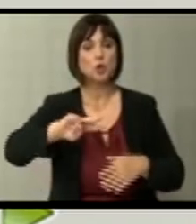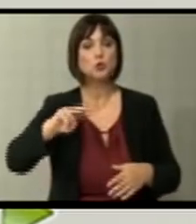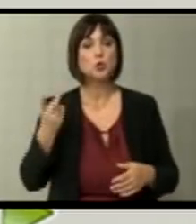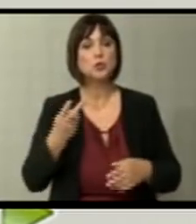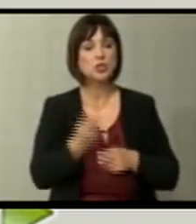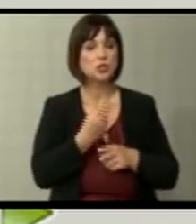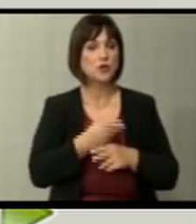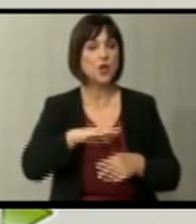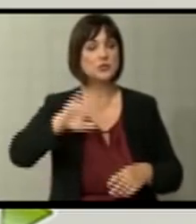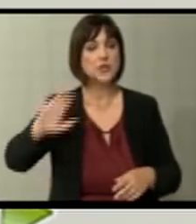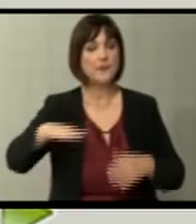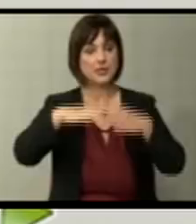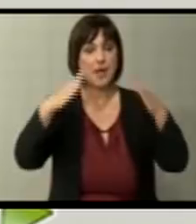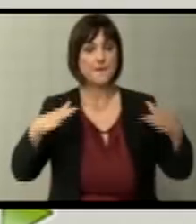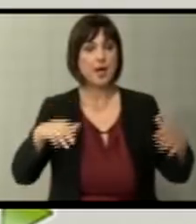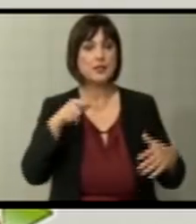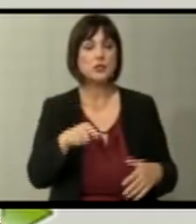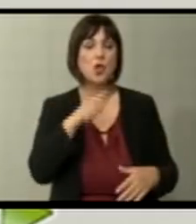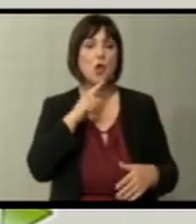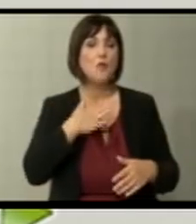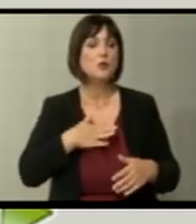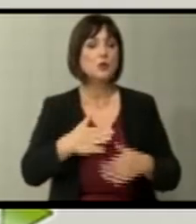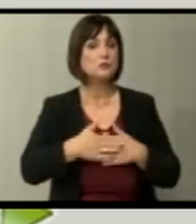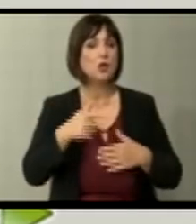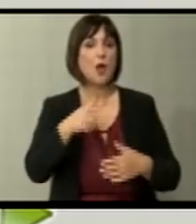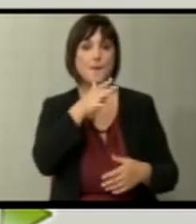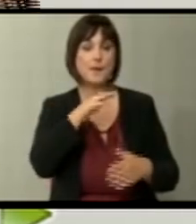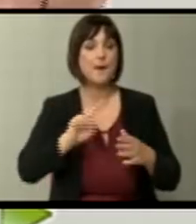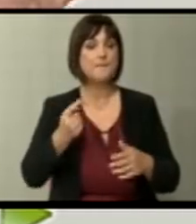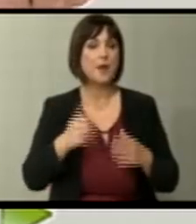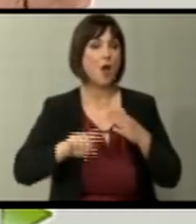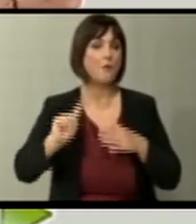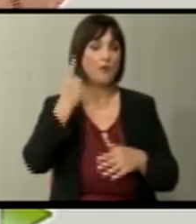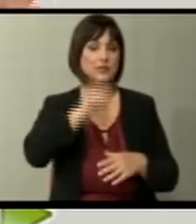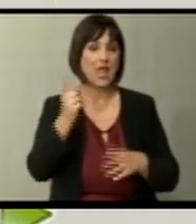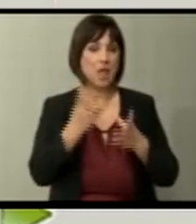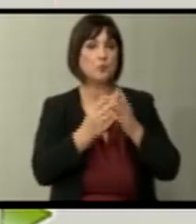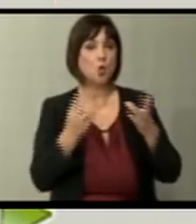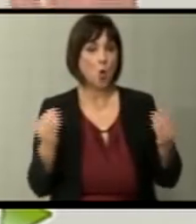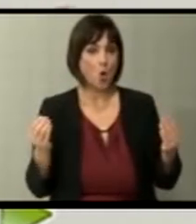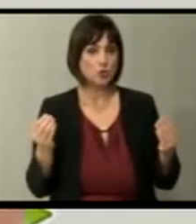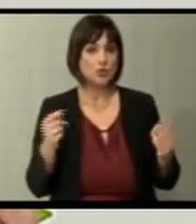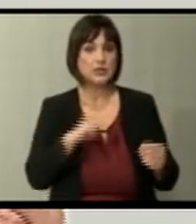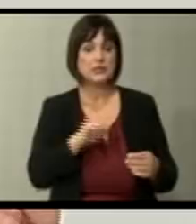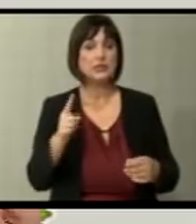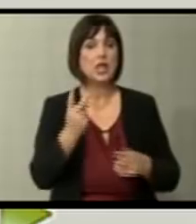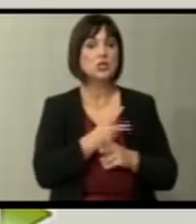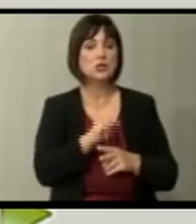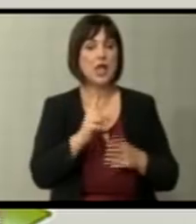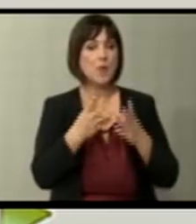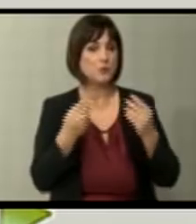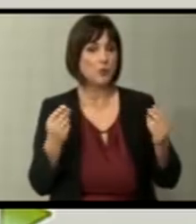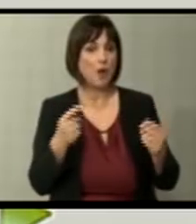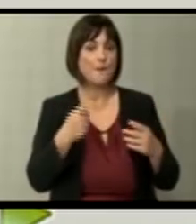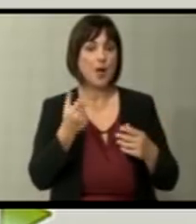земји, Западен Палкан, разположението према Македонија е малко повисоко, не е мнозинско. За ниједна земја не е мнозинско,